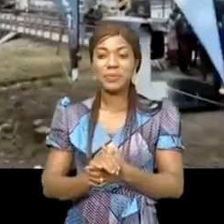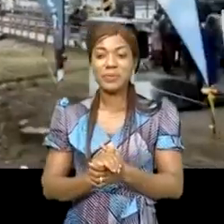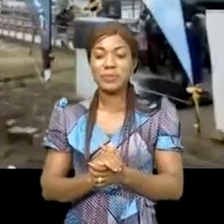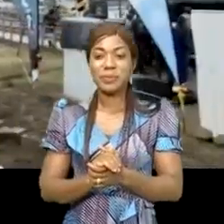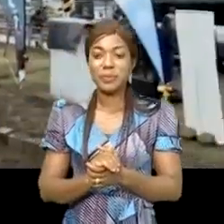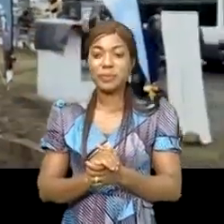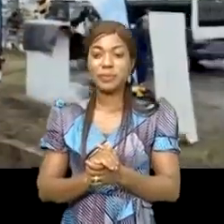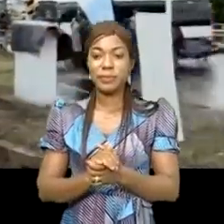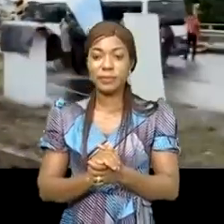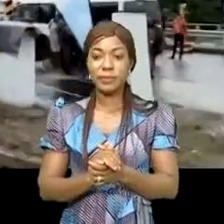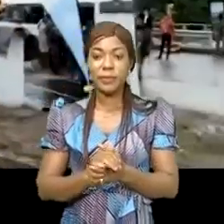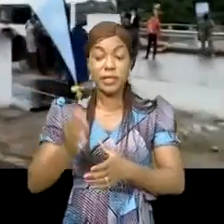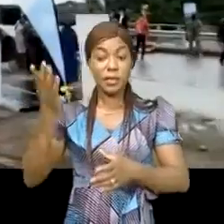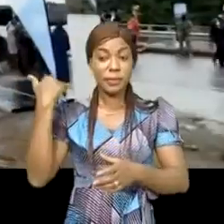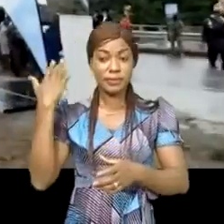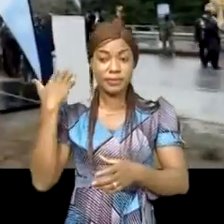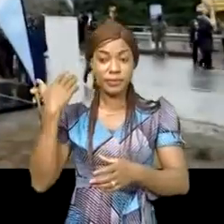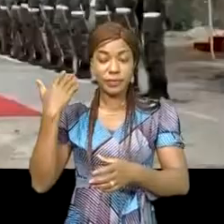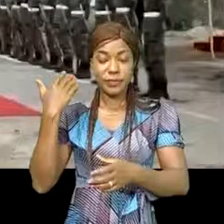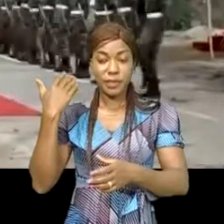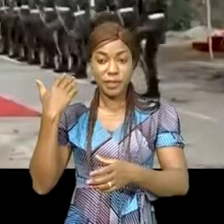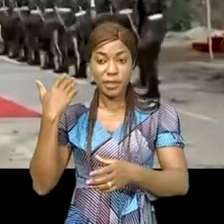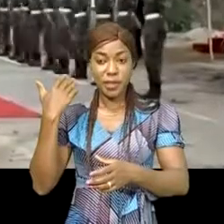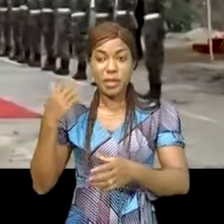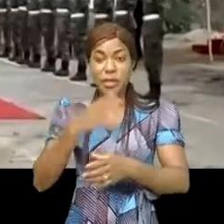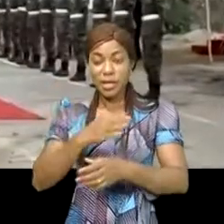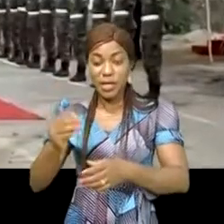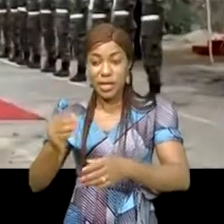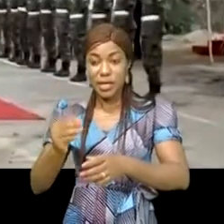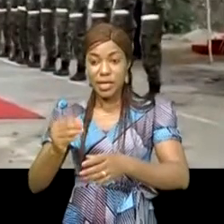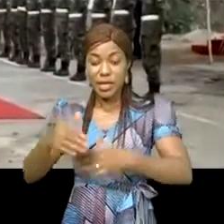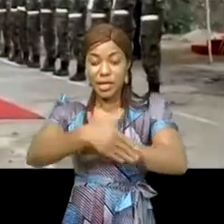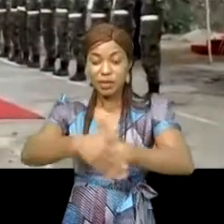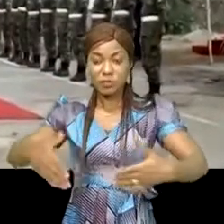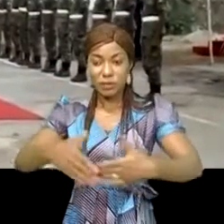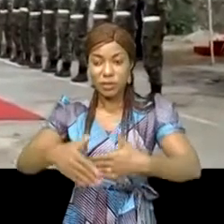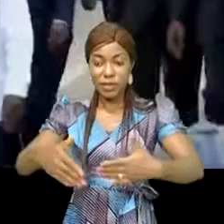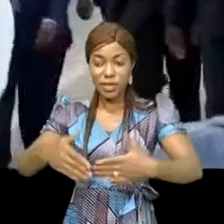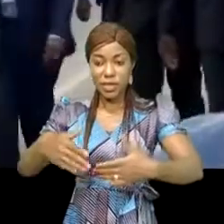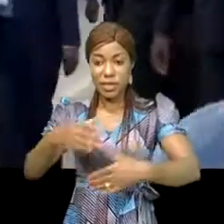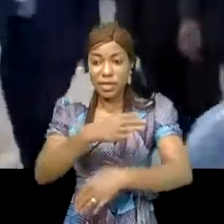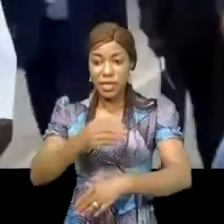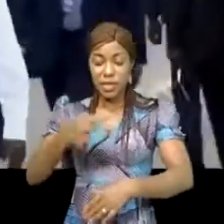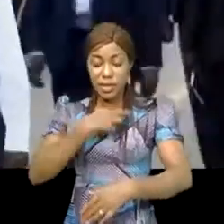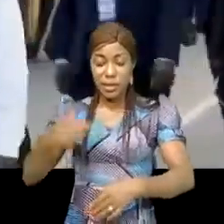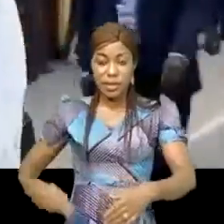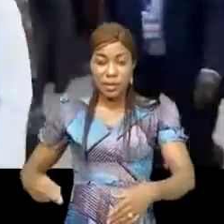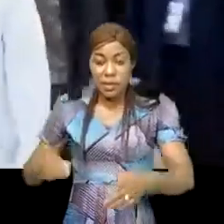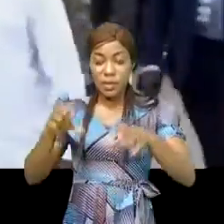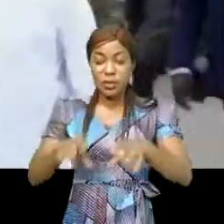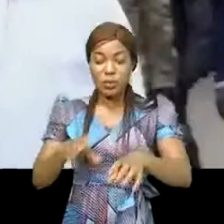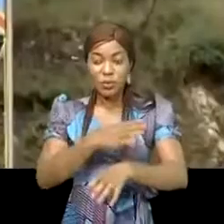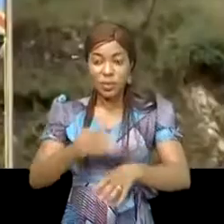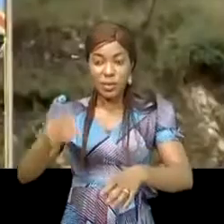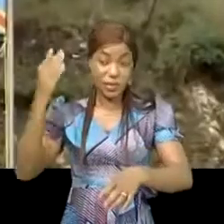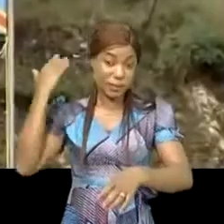La rivière L'Oberia est la frontière naturelle entre la République démocratique du Congo et la République d'Ouganda. C'est ici que les deux